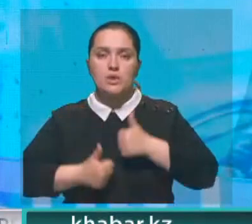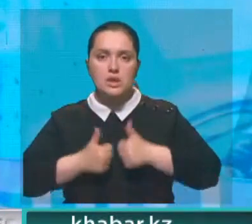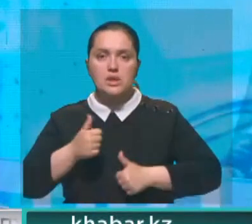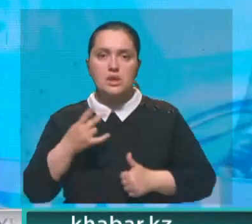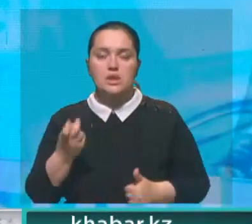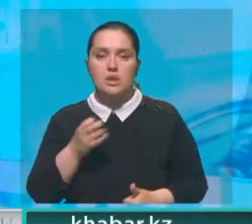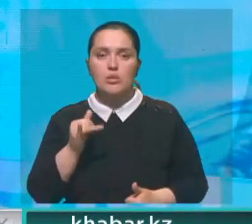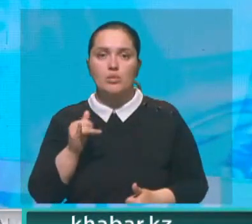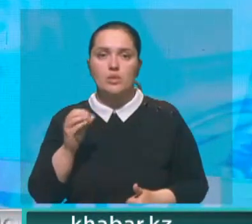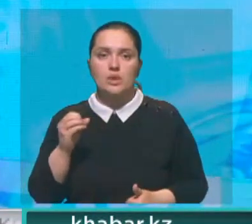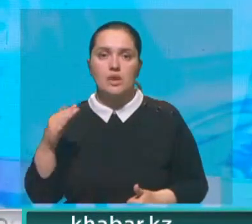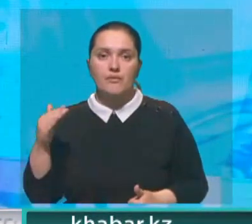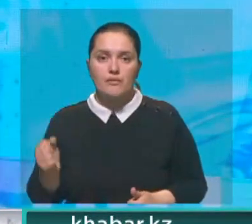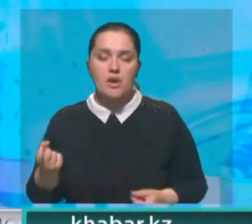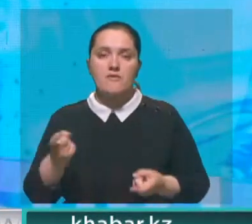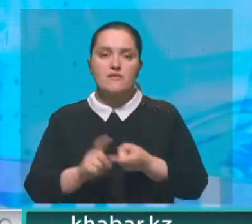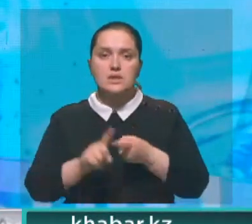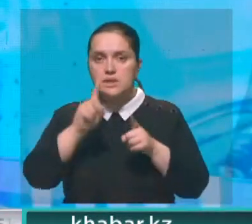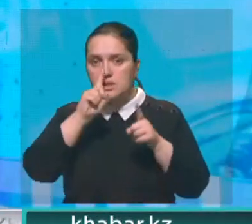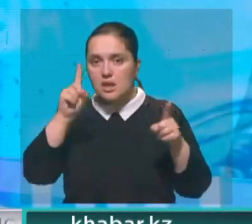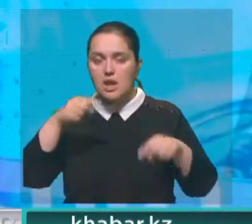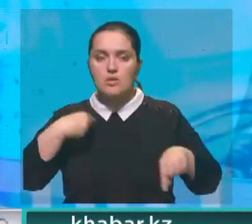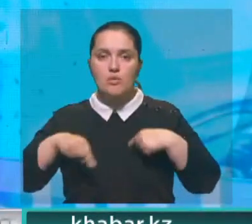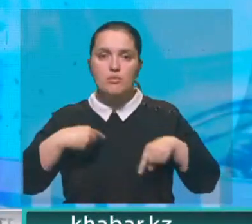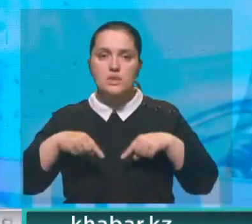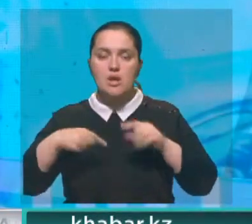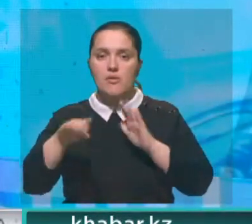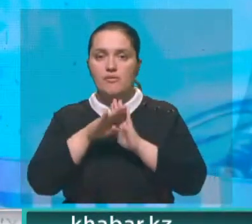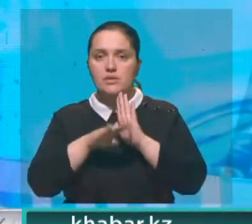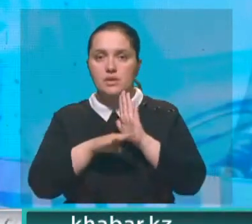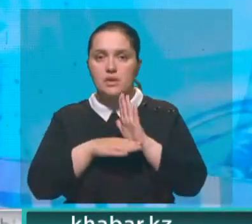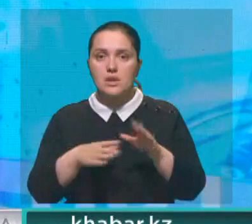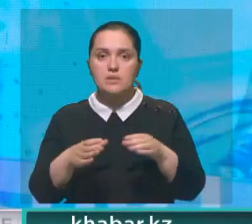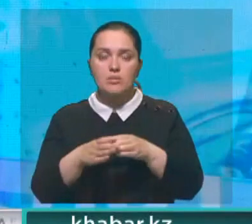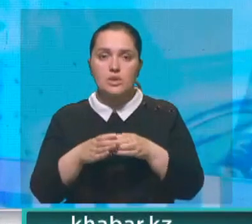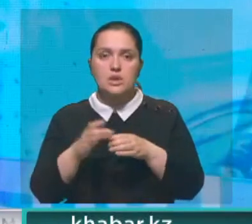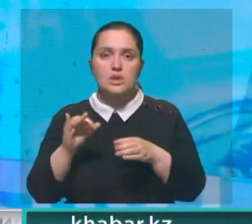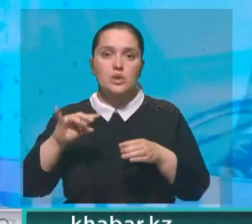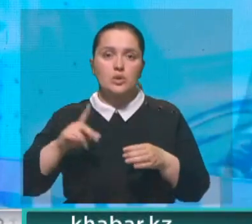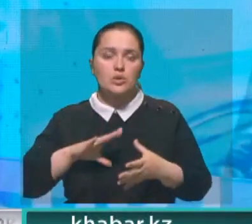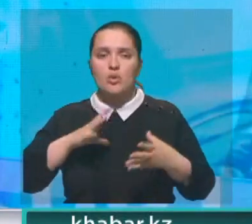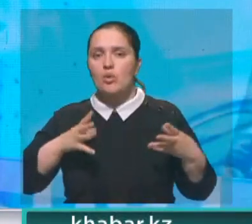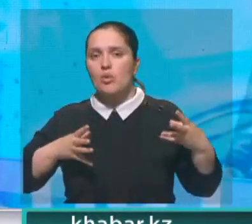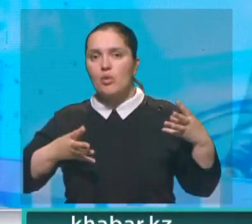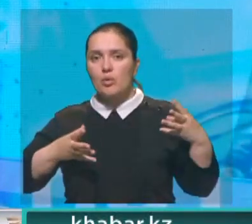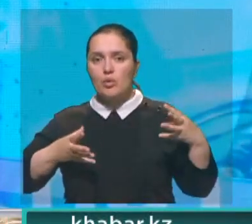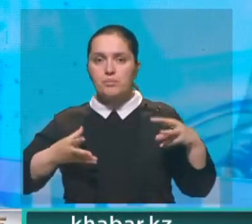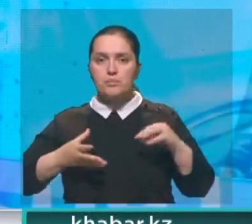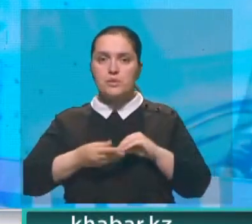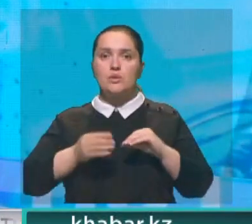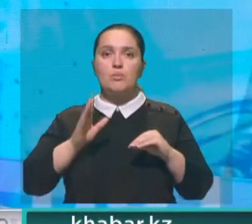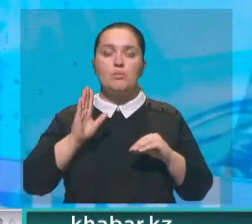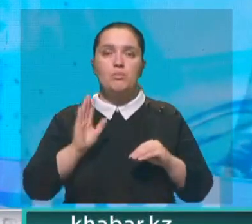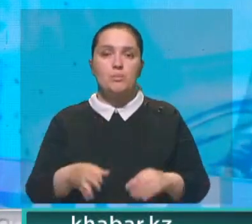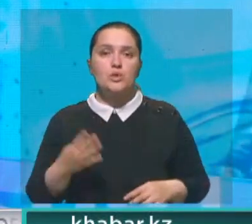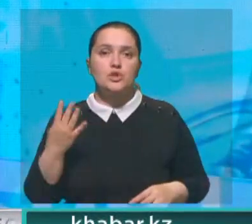международного турнира Лиги нации УЕФА. В связи с особенностью футбольного сезона, наша сборная в июне